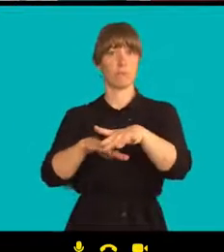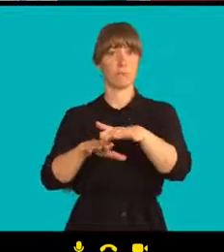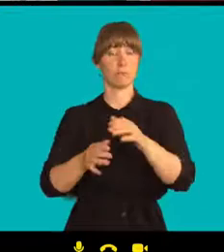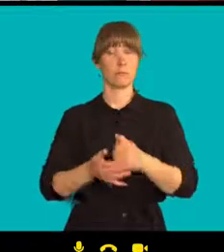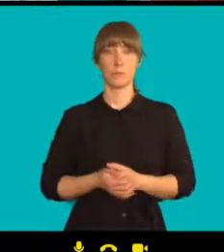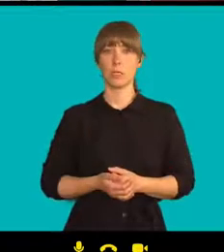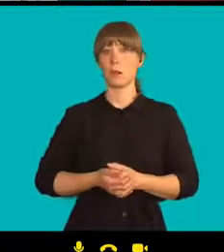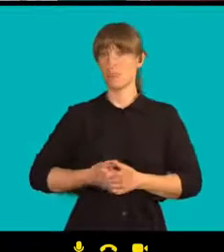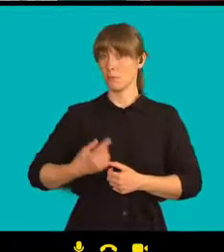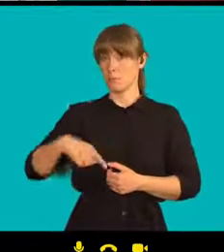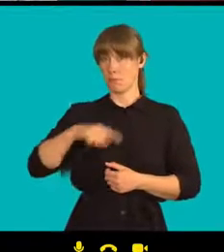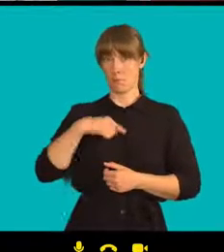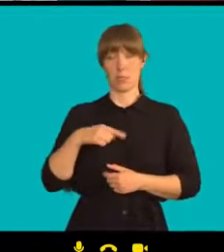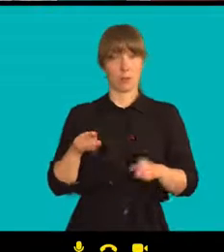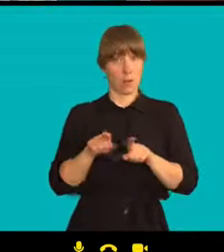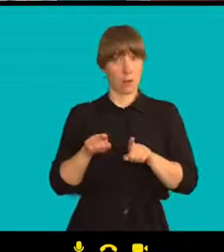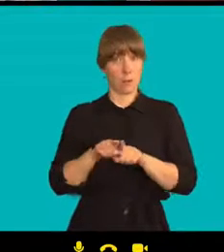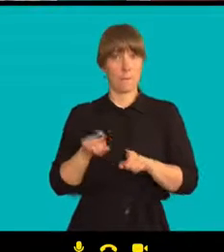pochopili jsme,